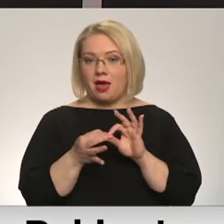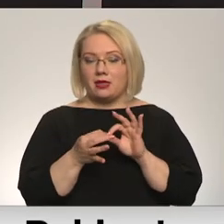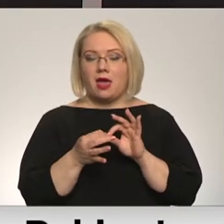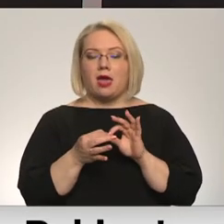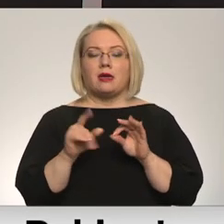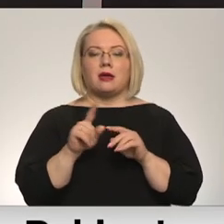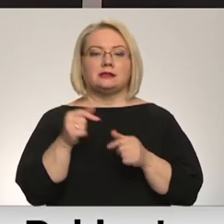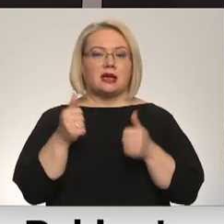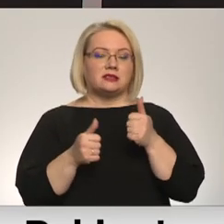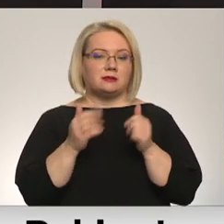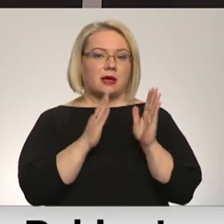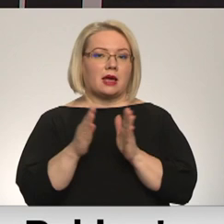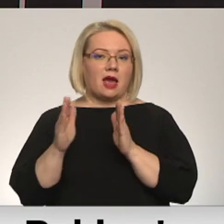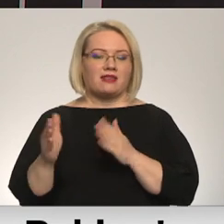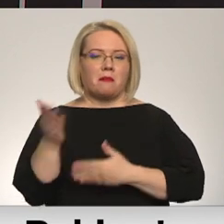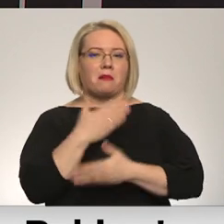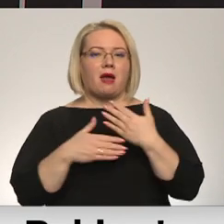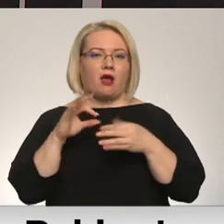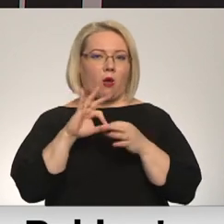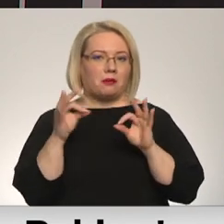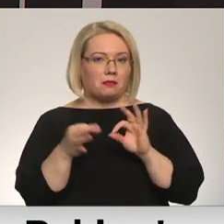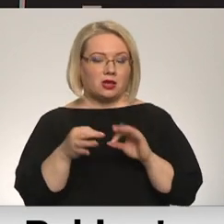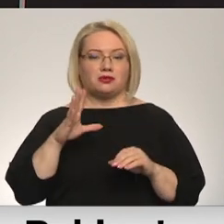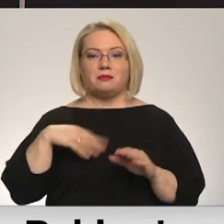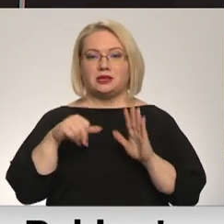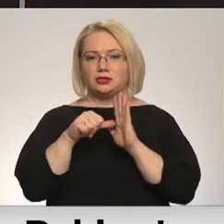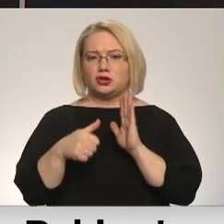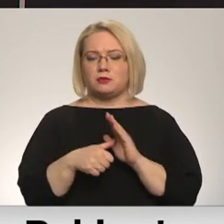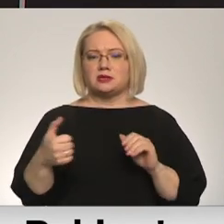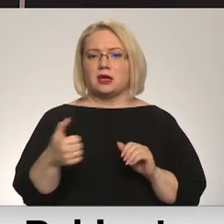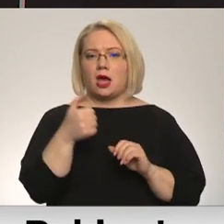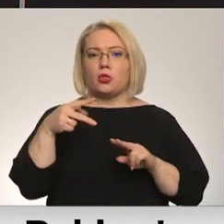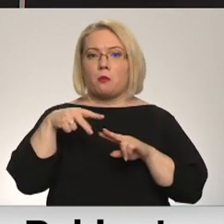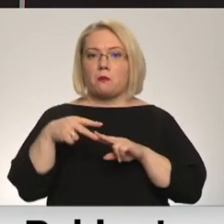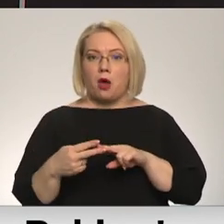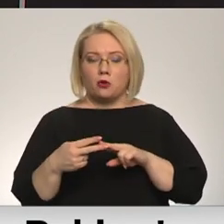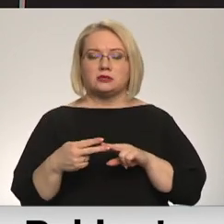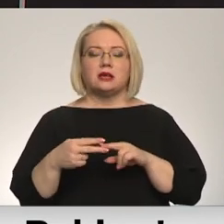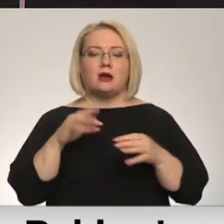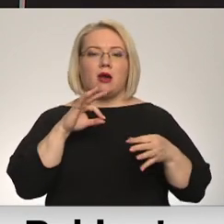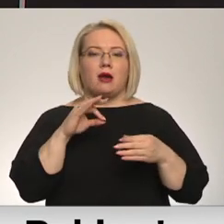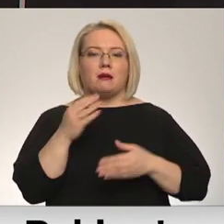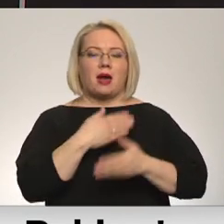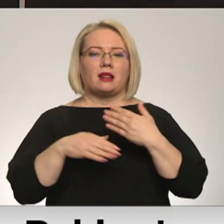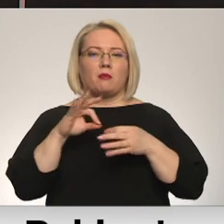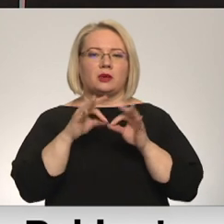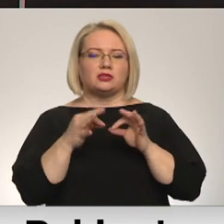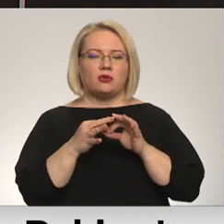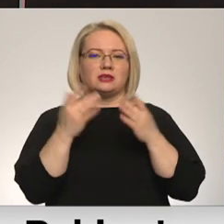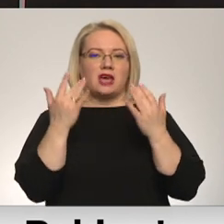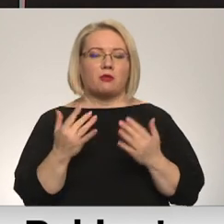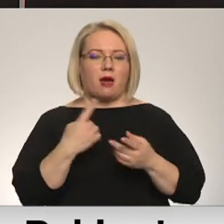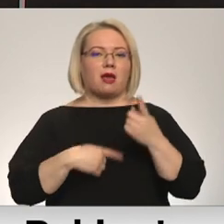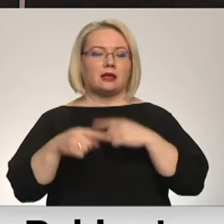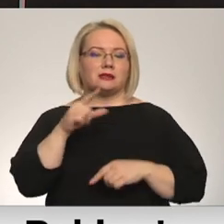startam, gatavojas paraolimpieši. Pēc 16 gadu pauzes paraolimpisko spēļu atklāšanas ceremonija atgriezīsies arī